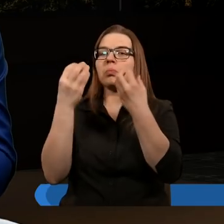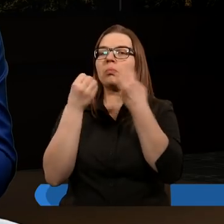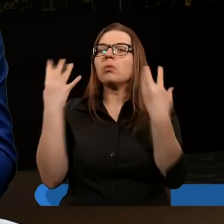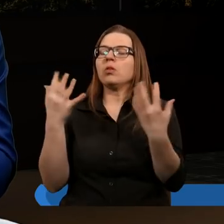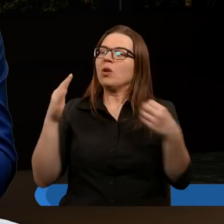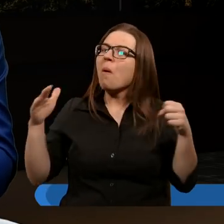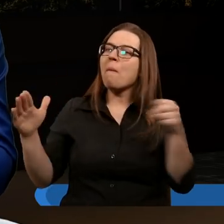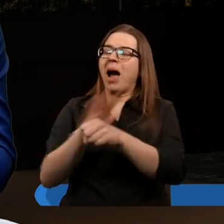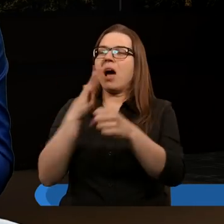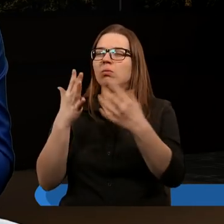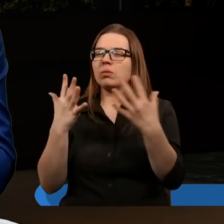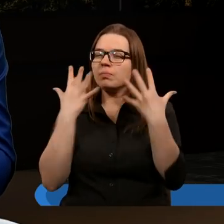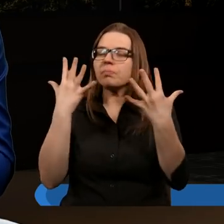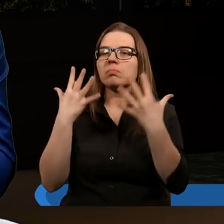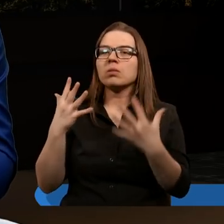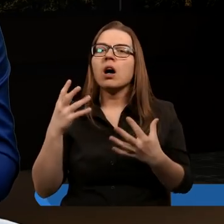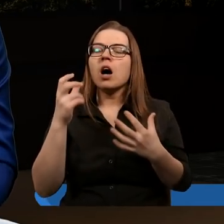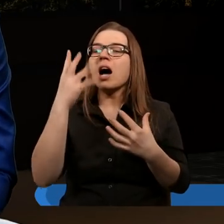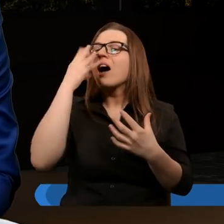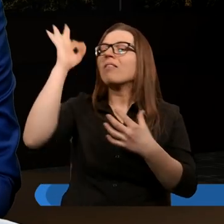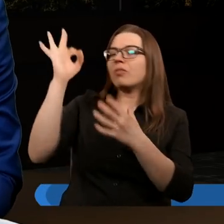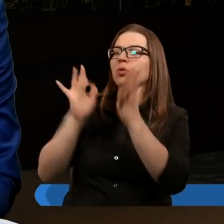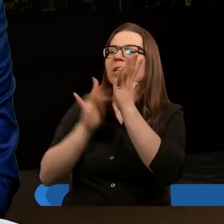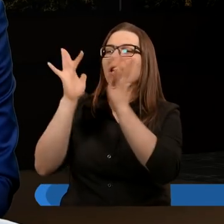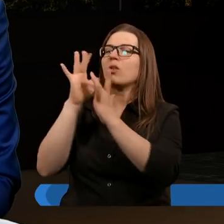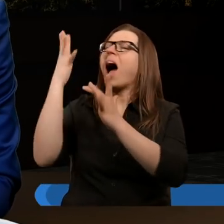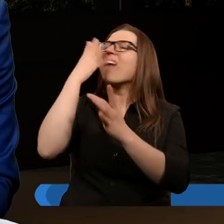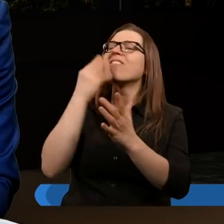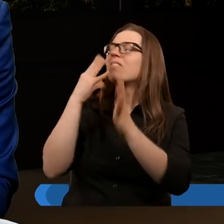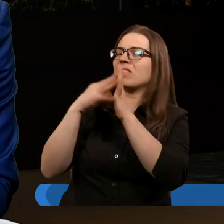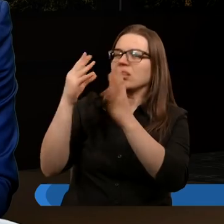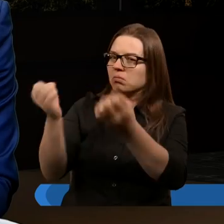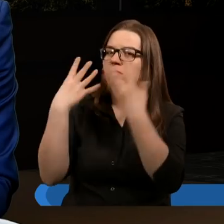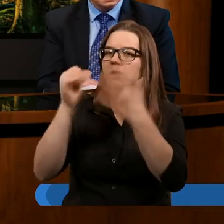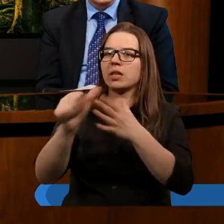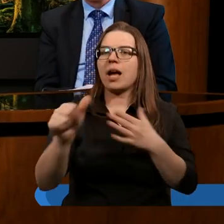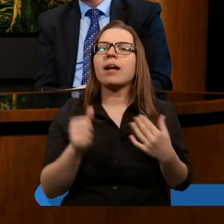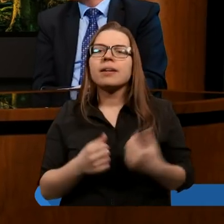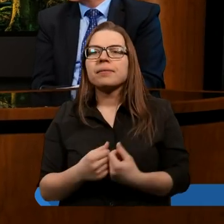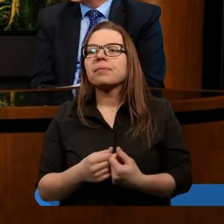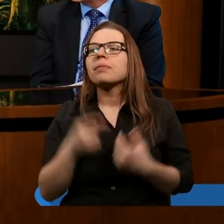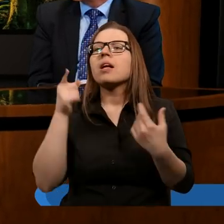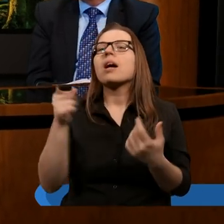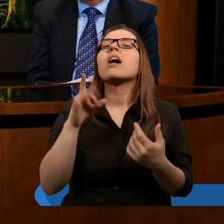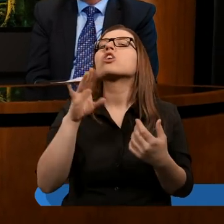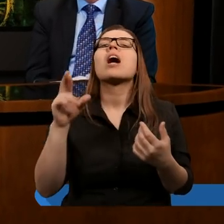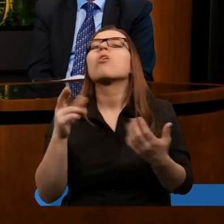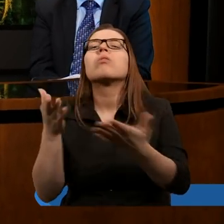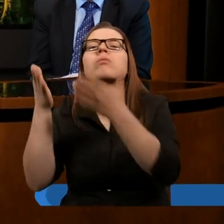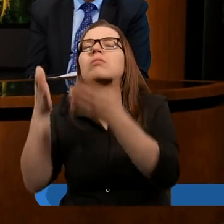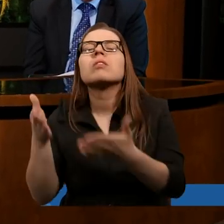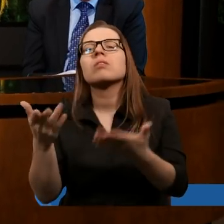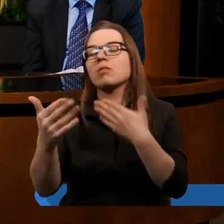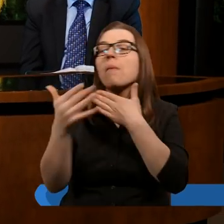w pełni ten obraz, na tyle, na ile się dało oczywiście, ten obraz Jezusa Chrystusa. Grzegorz, a który rozdział dla Ciebie jest taki